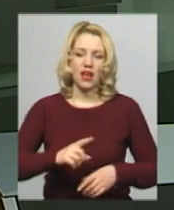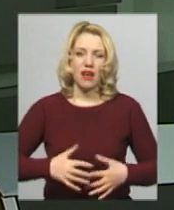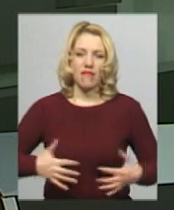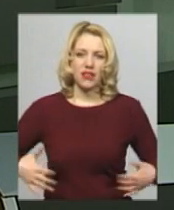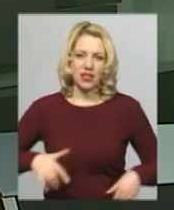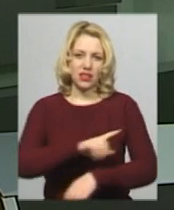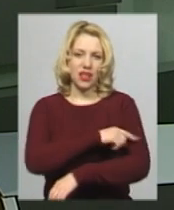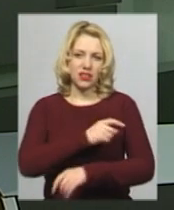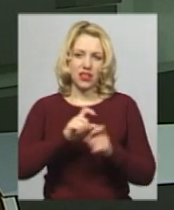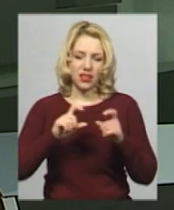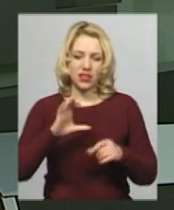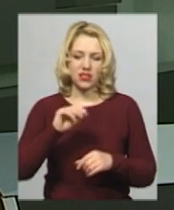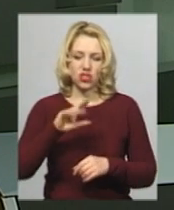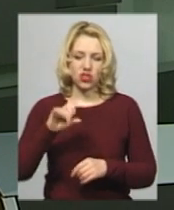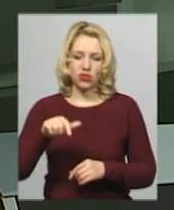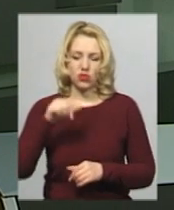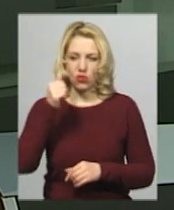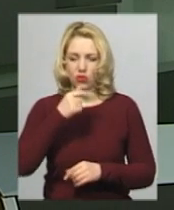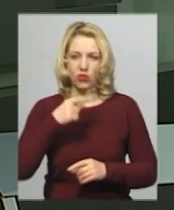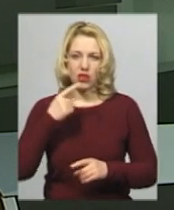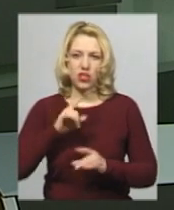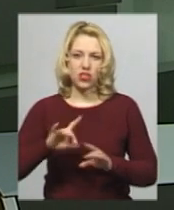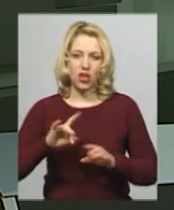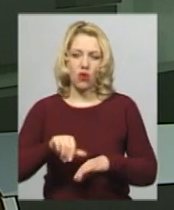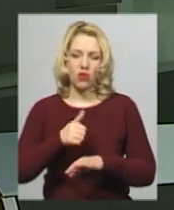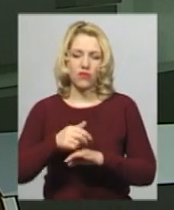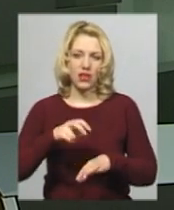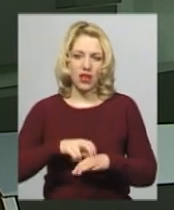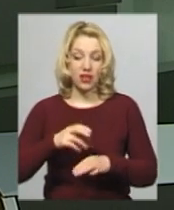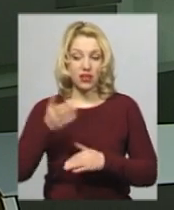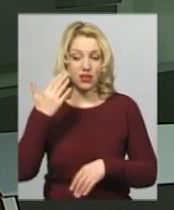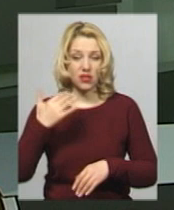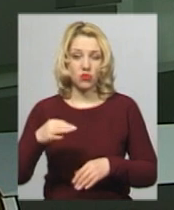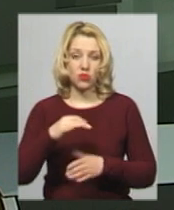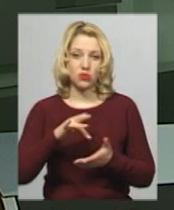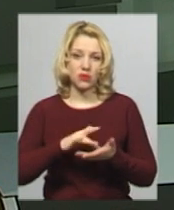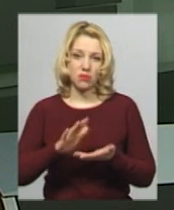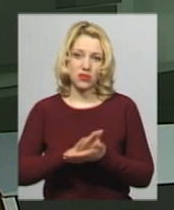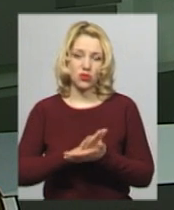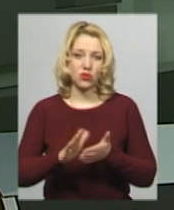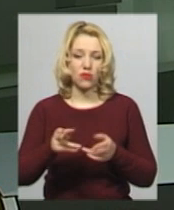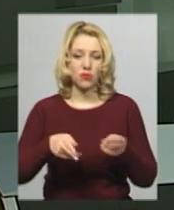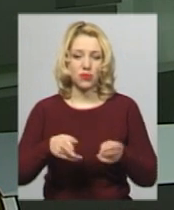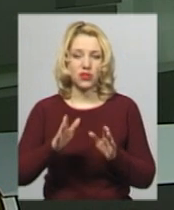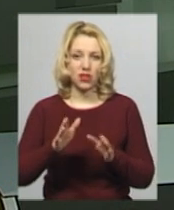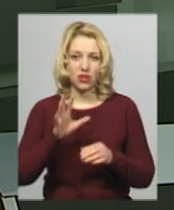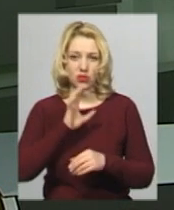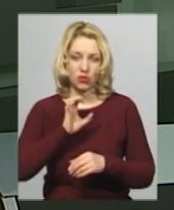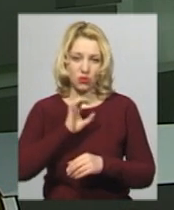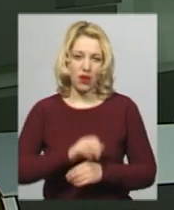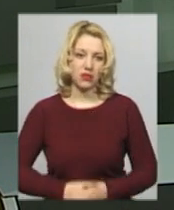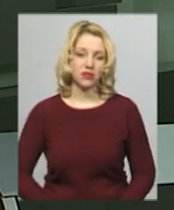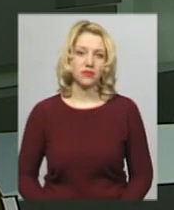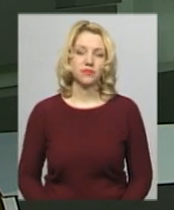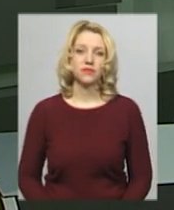каже головний лікар закладу Костянтин Завроцький. Додає, раніше в обласному центрі безкоштовно стерилізували тільки собак. Більше розповість моя